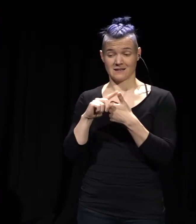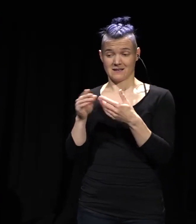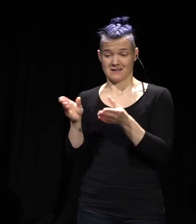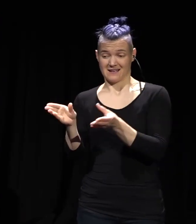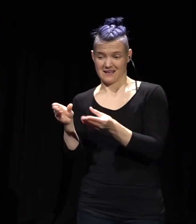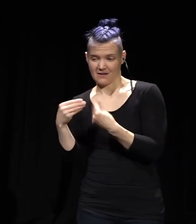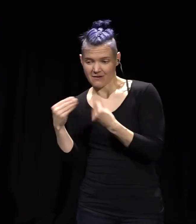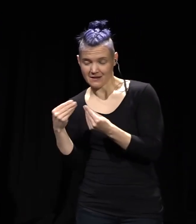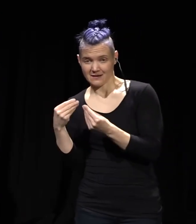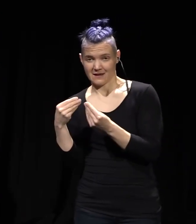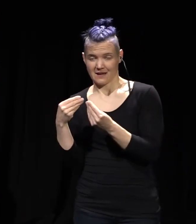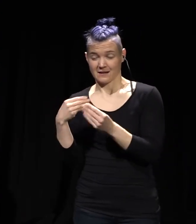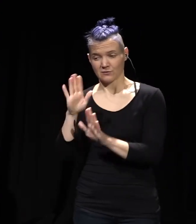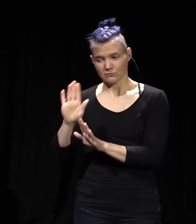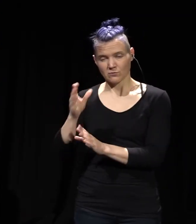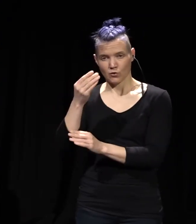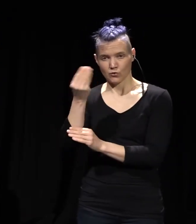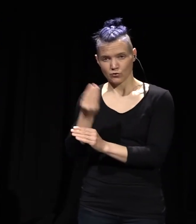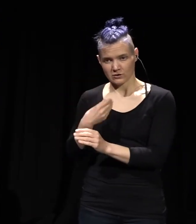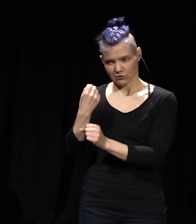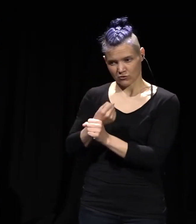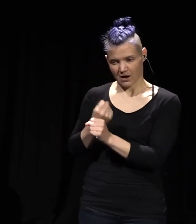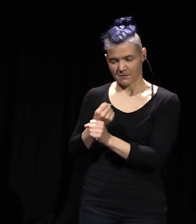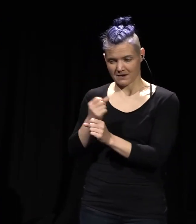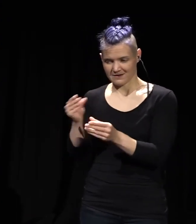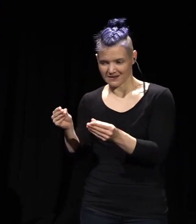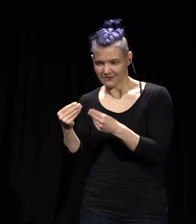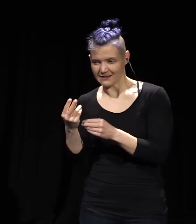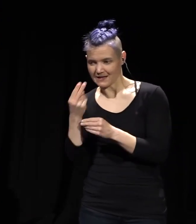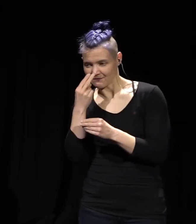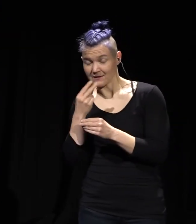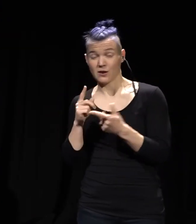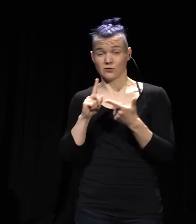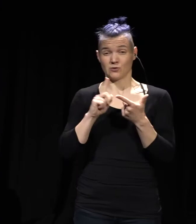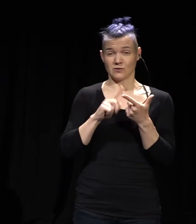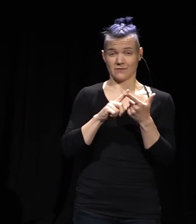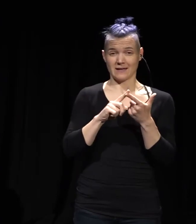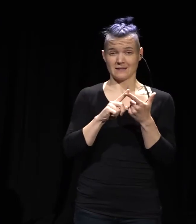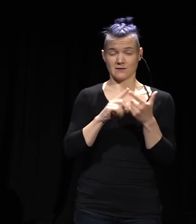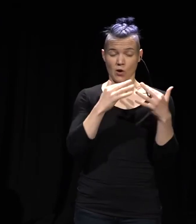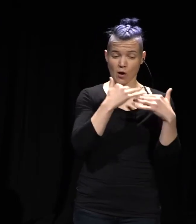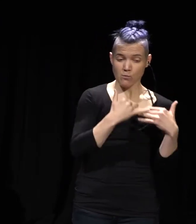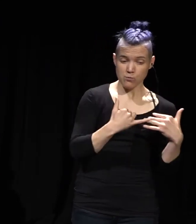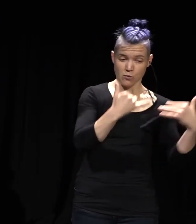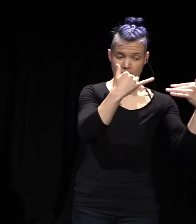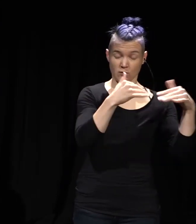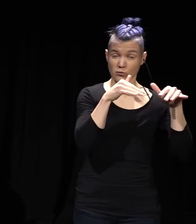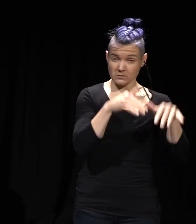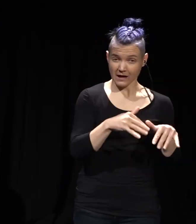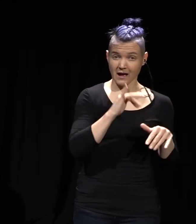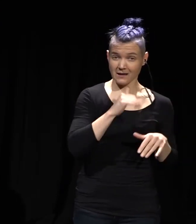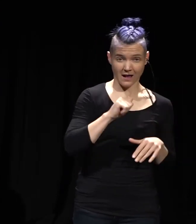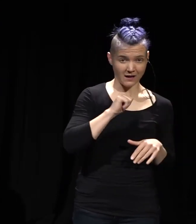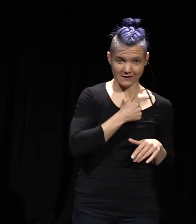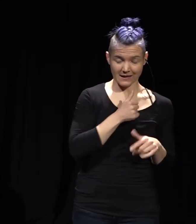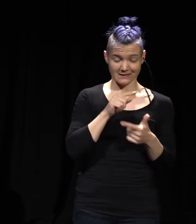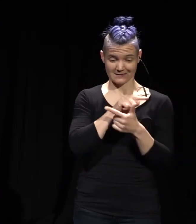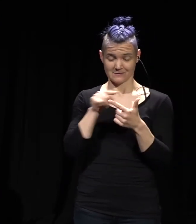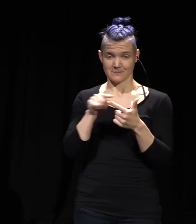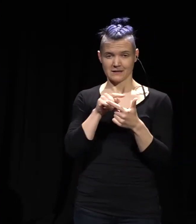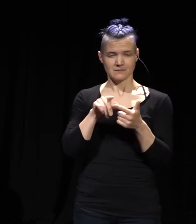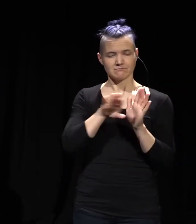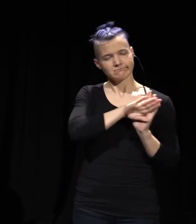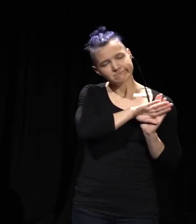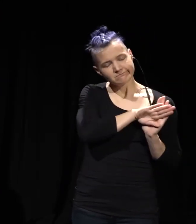der Qualität und die nach der Auslastung, ein bisschen auf die Seite zu